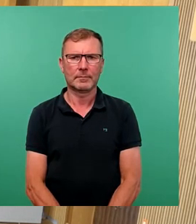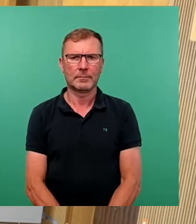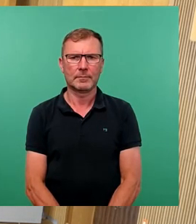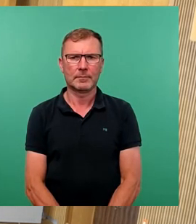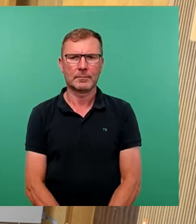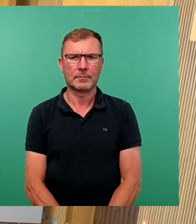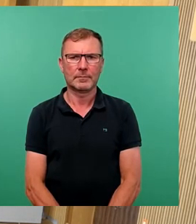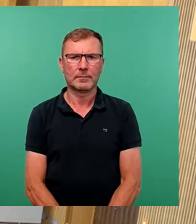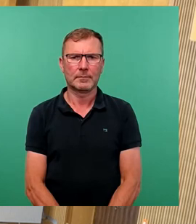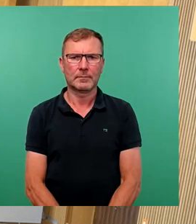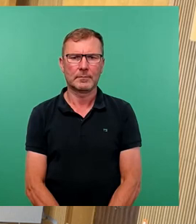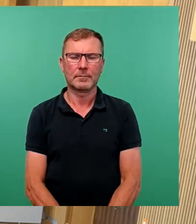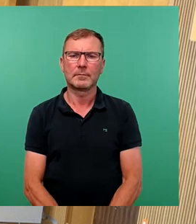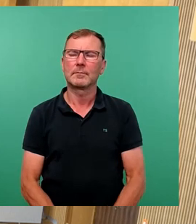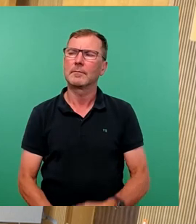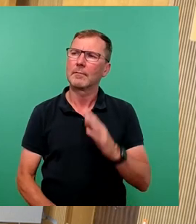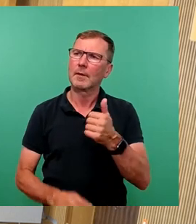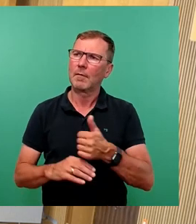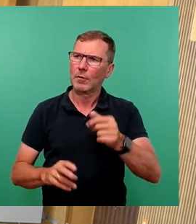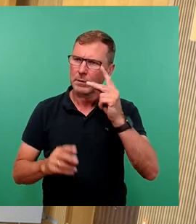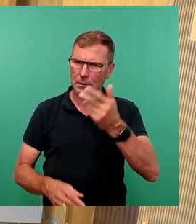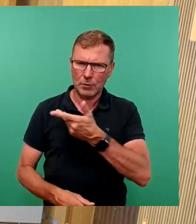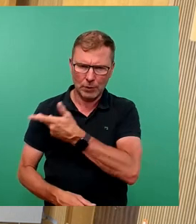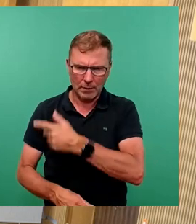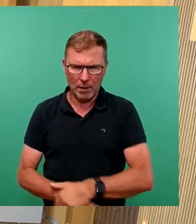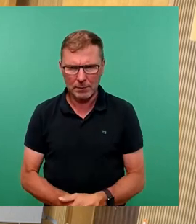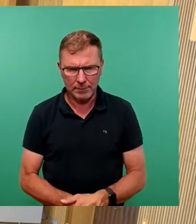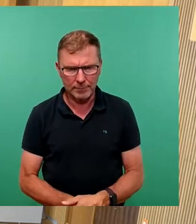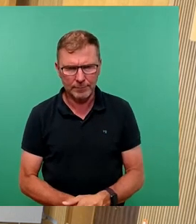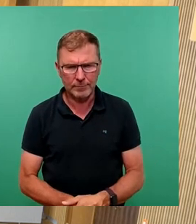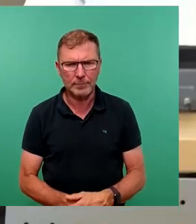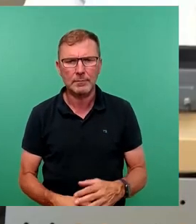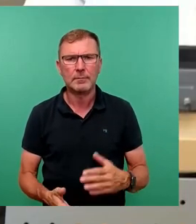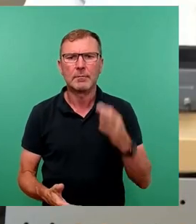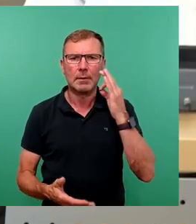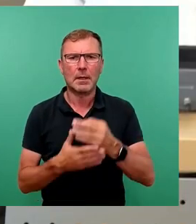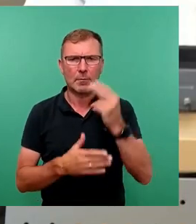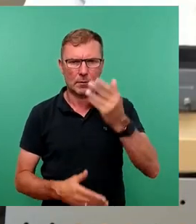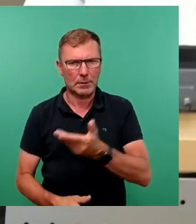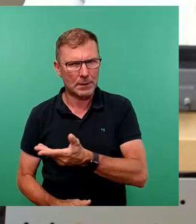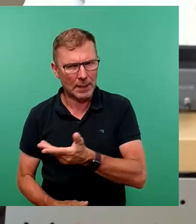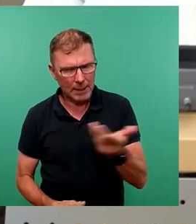Herr Vorsitzender des Stadtrates, meine Damen und Herren,